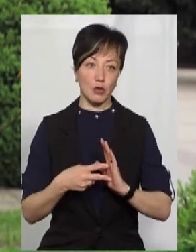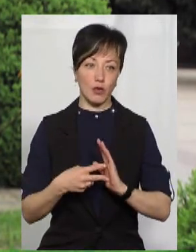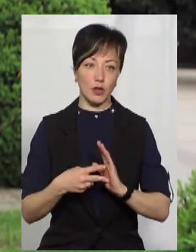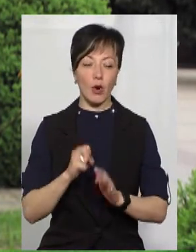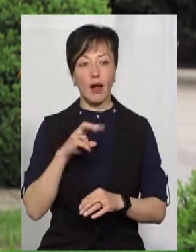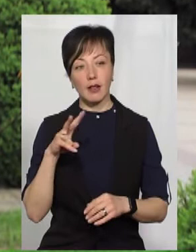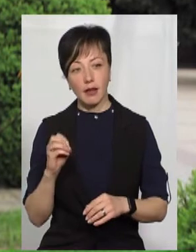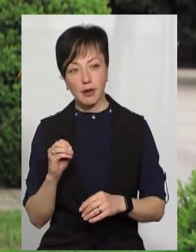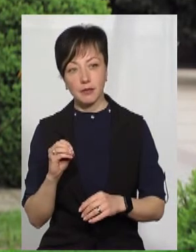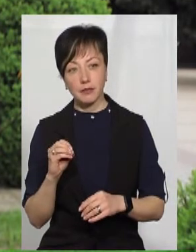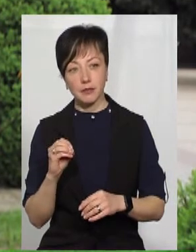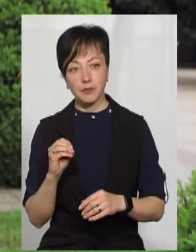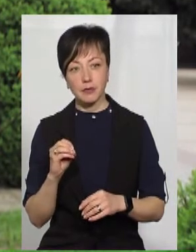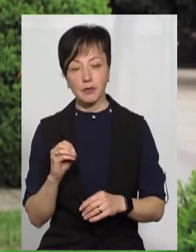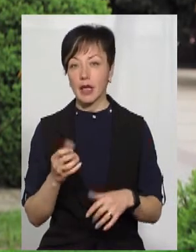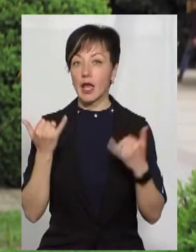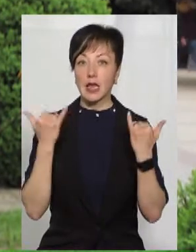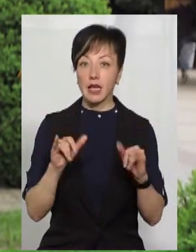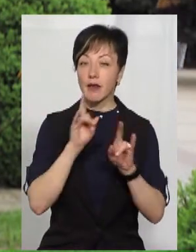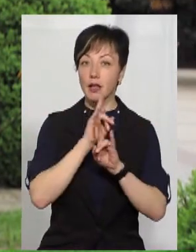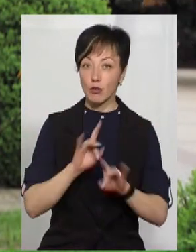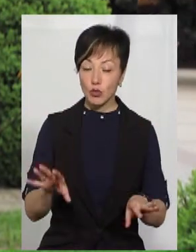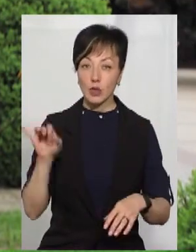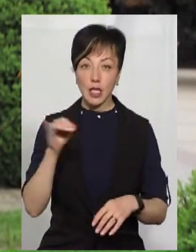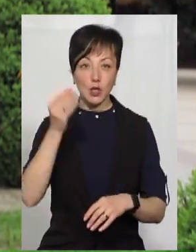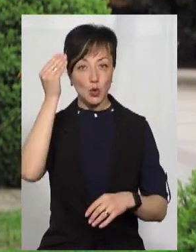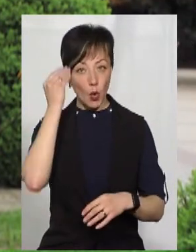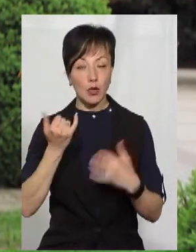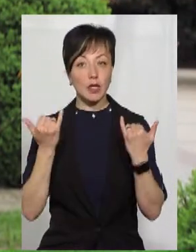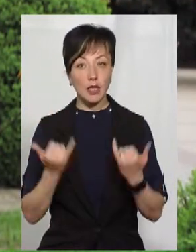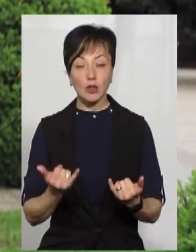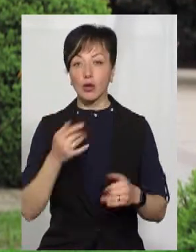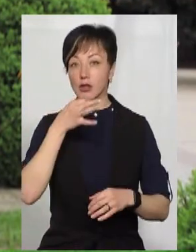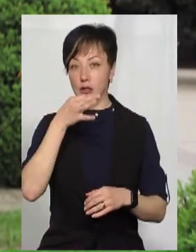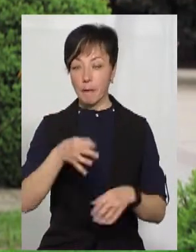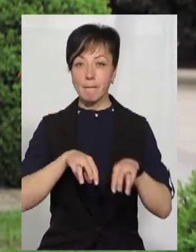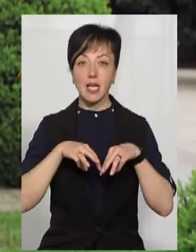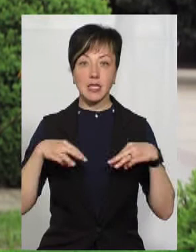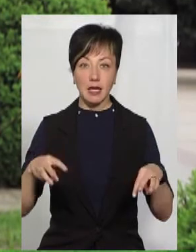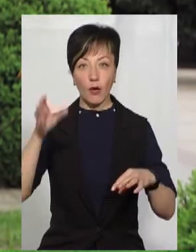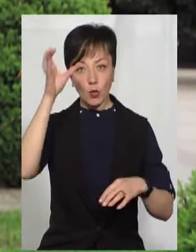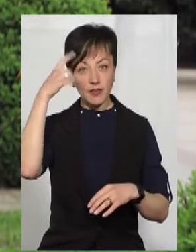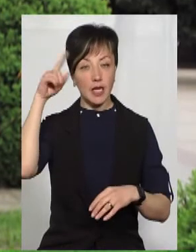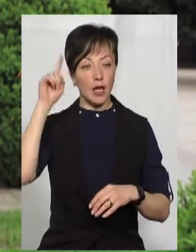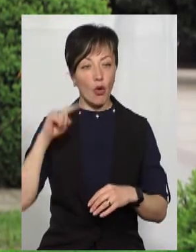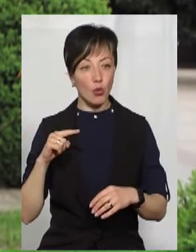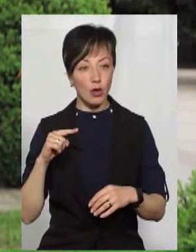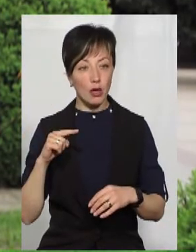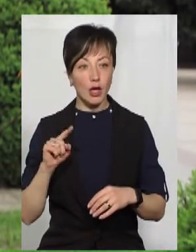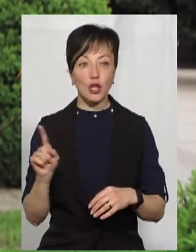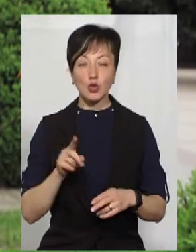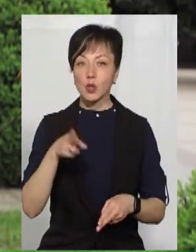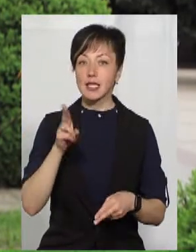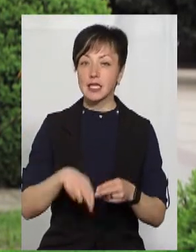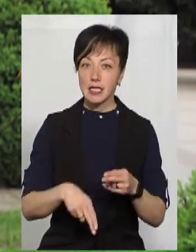Але, очевидно, диво не станеться. І з огляду на те, як сьогодні прогнозує наше Міністерство освіти і науки, що з